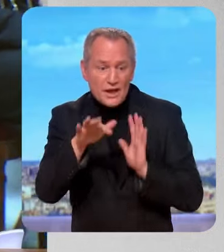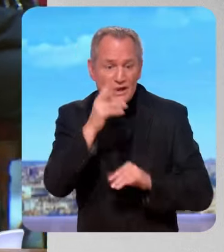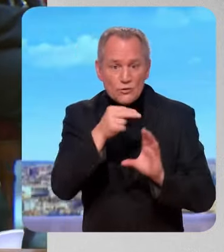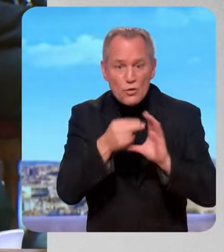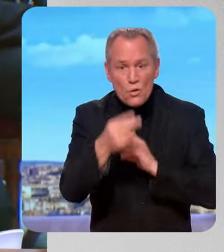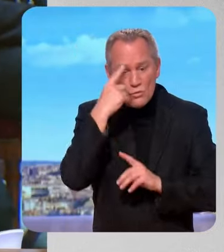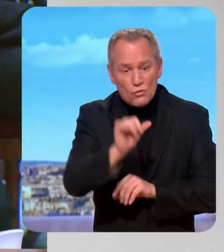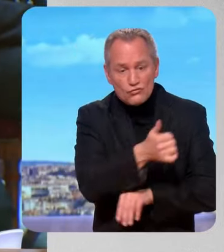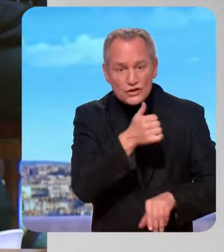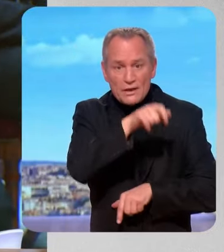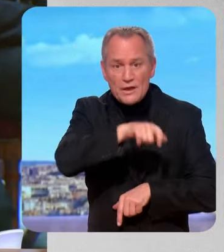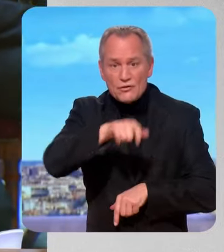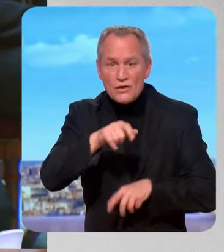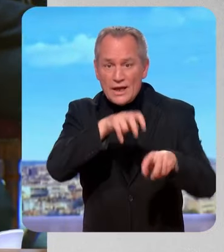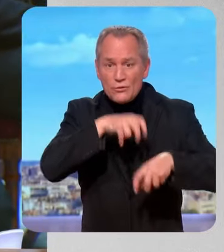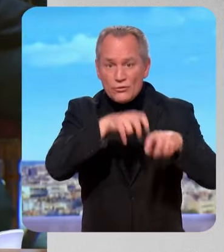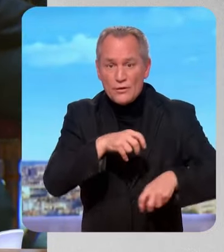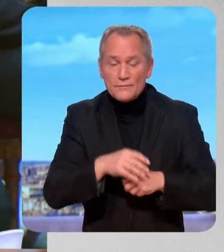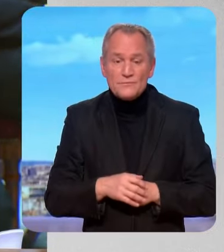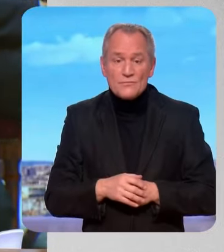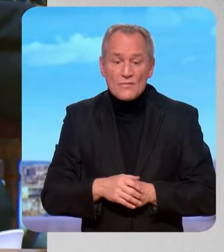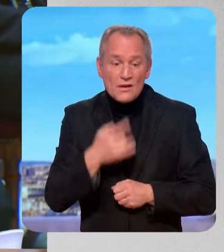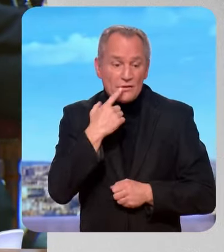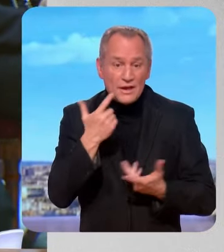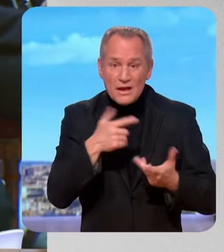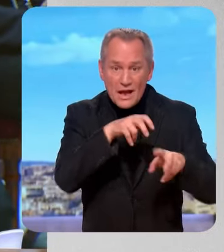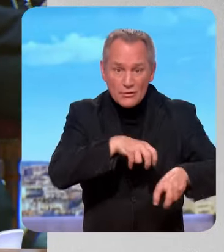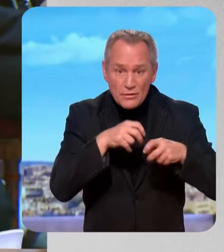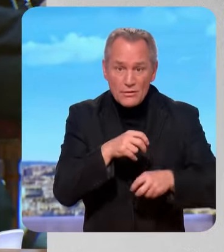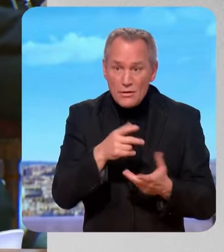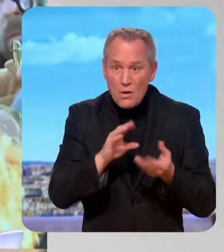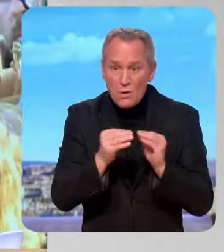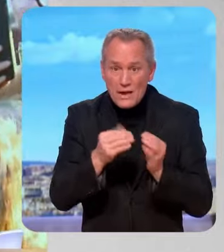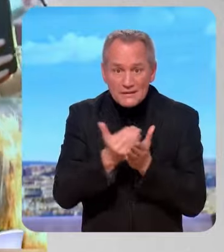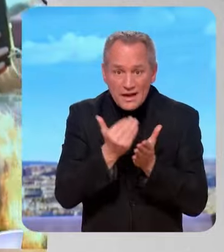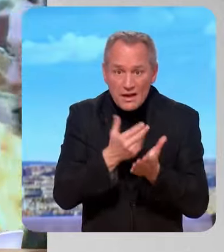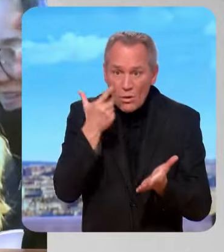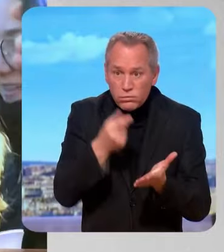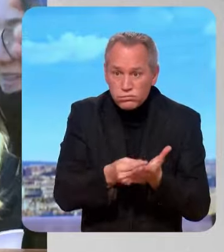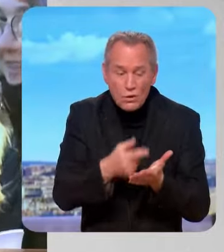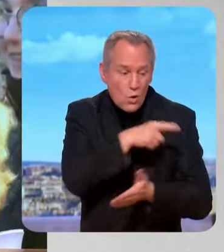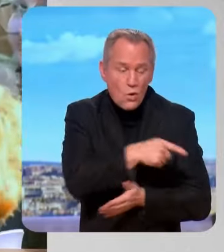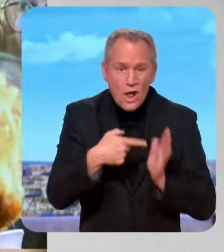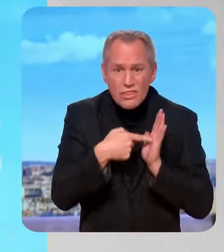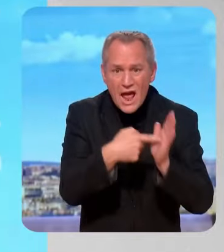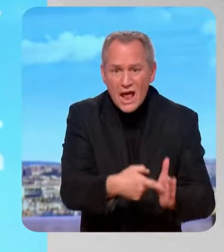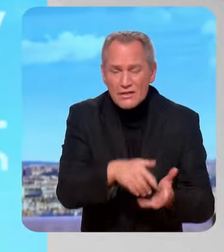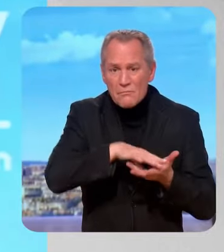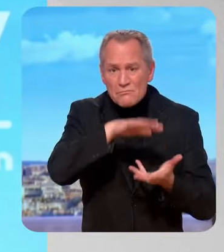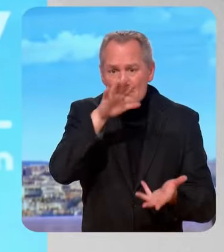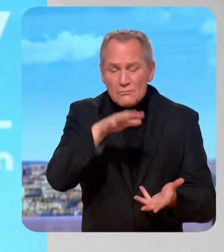gasoil non routier ? Sur le gasoil par exemple, ils ont du mal à se payer, ils ont un endettement énorme. Nous les écologistes nous proposons de changer